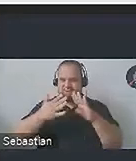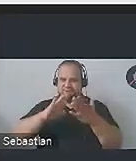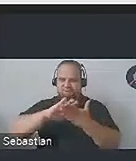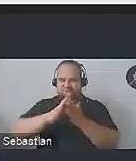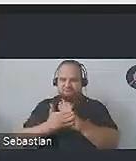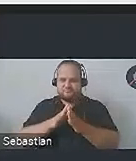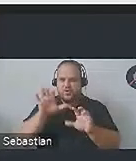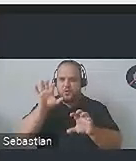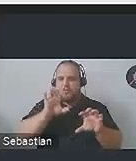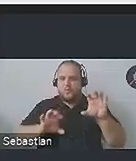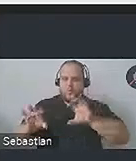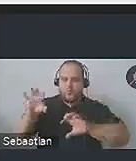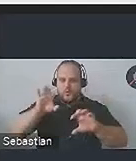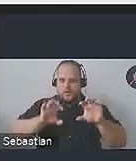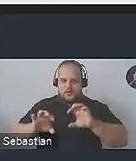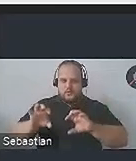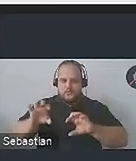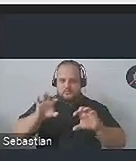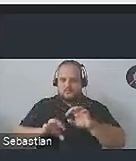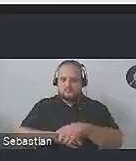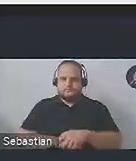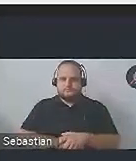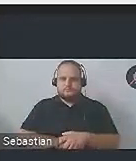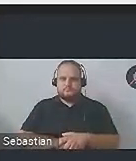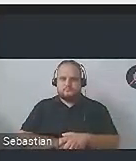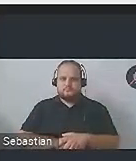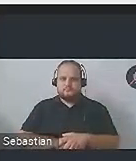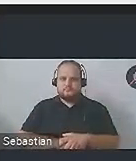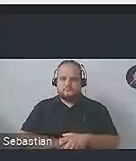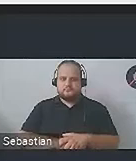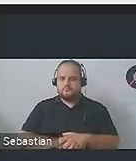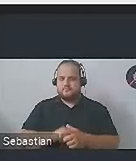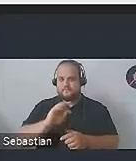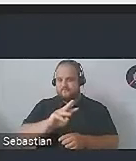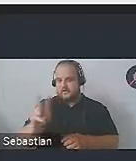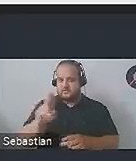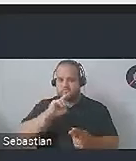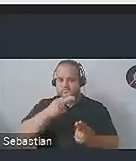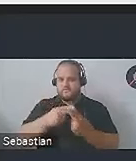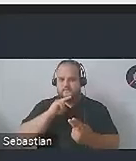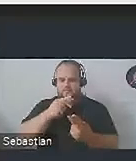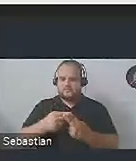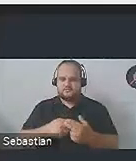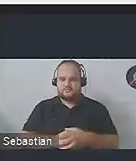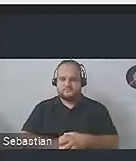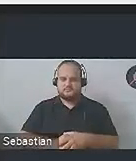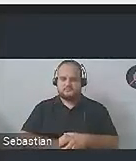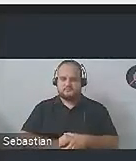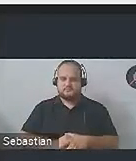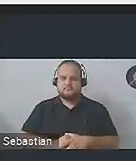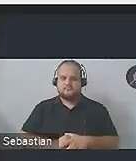nazywa chmura tagów, tag cloud, z Waszych odpowiedzi. Ta chmurę tak sobie